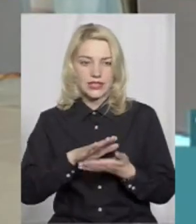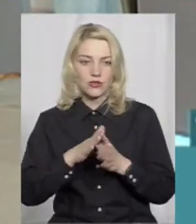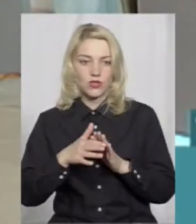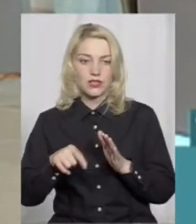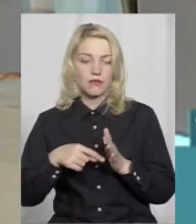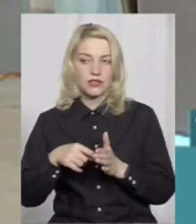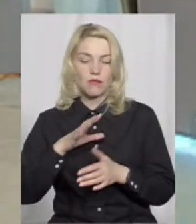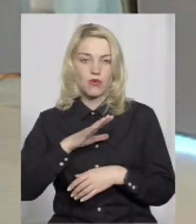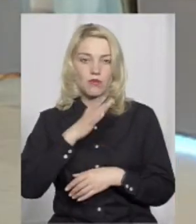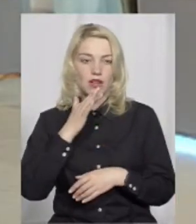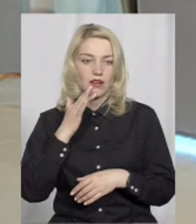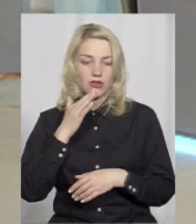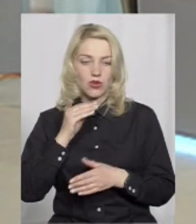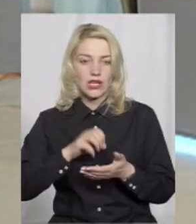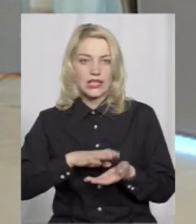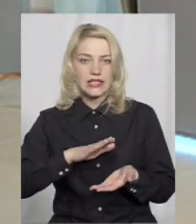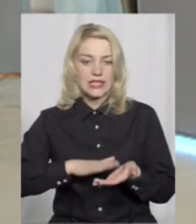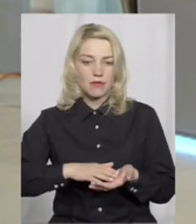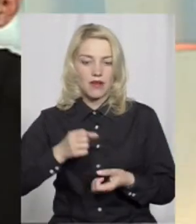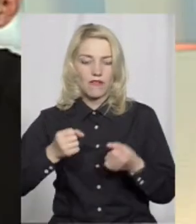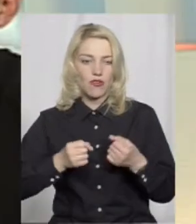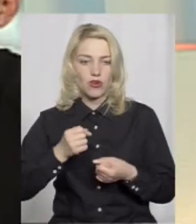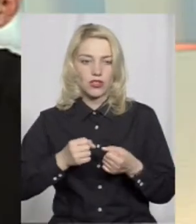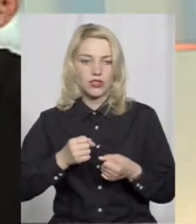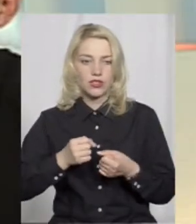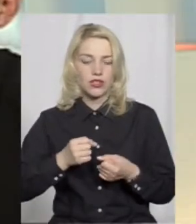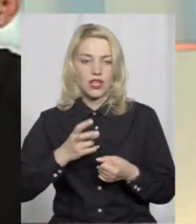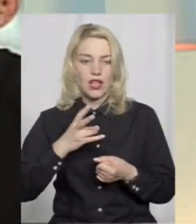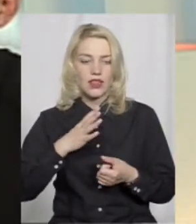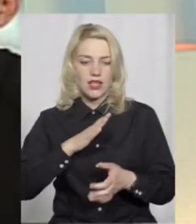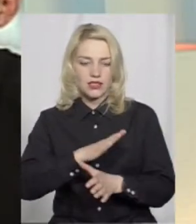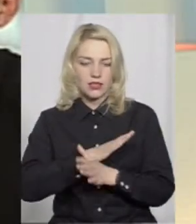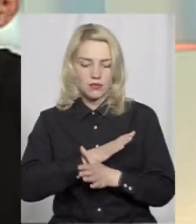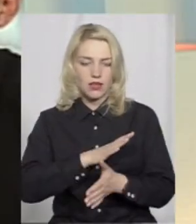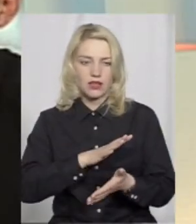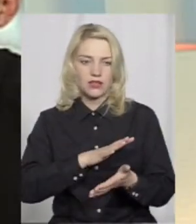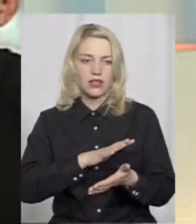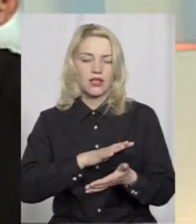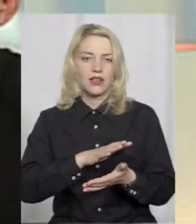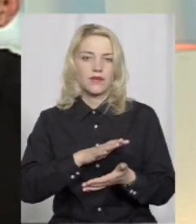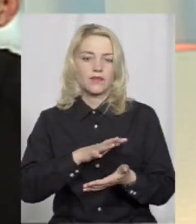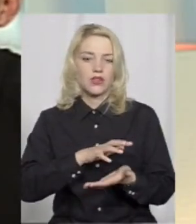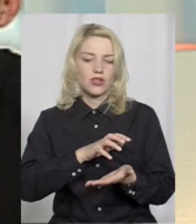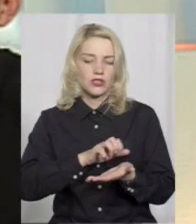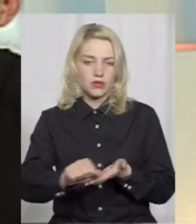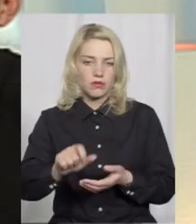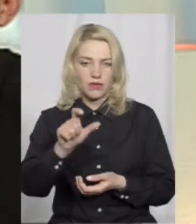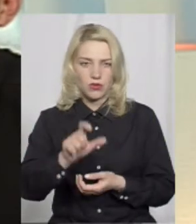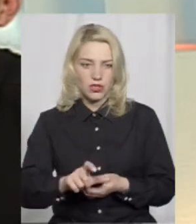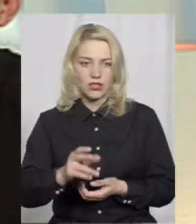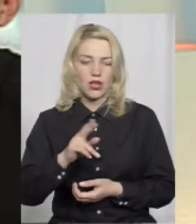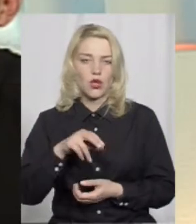Було дуже багато записів, водій насмерть збив пішохода, все, добігався, там були.